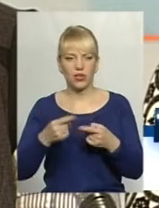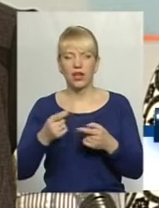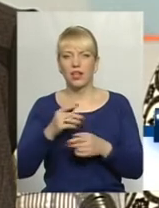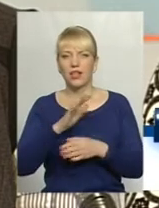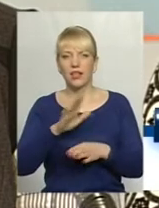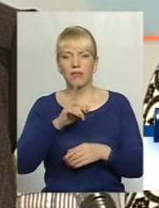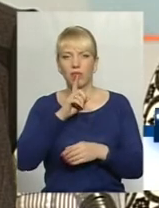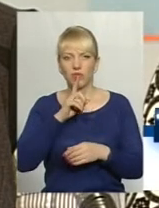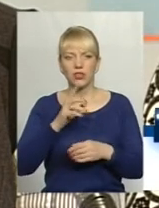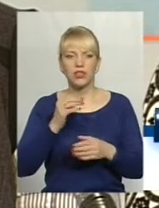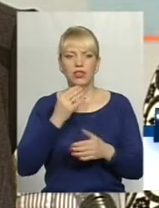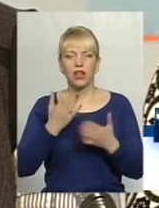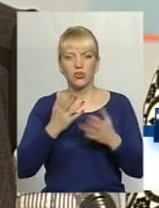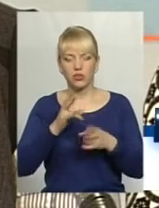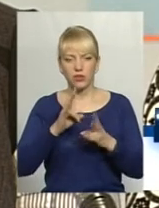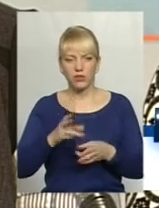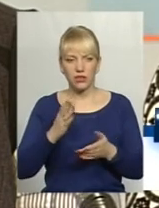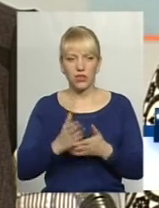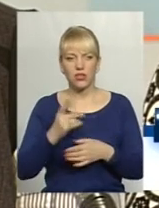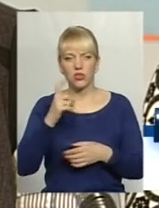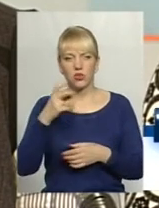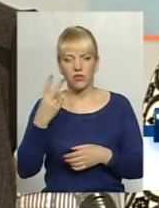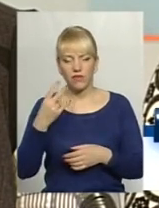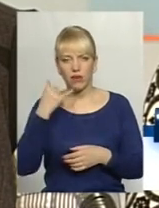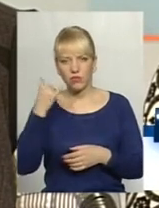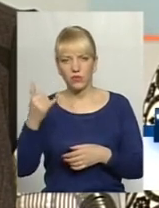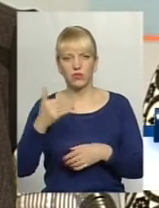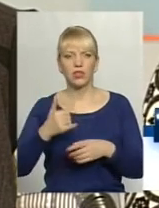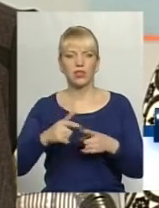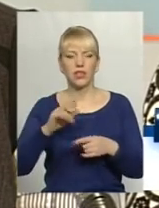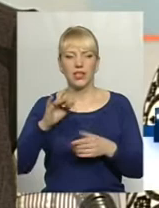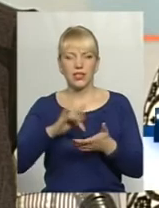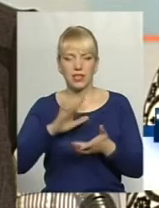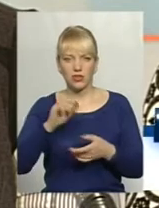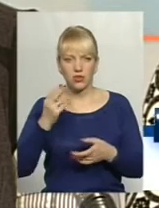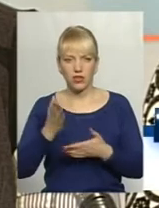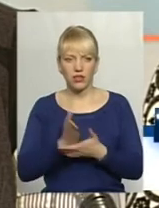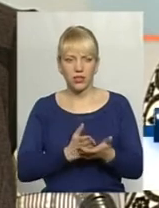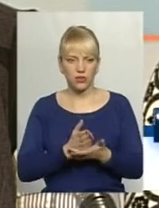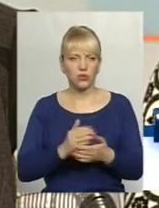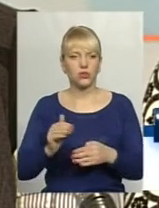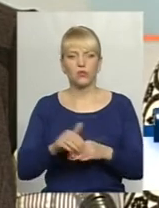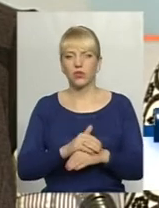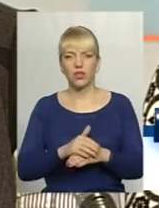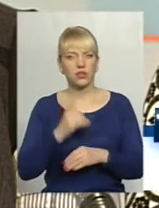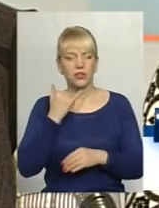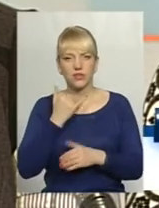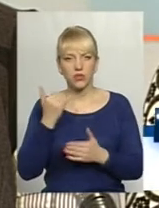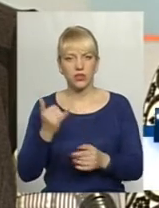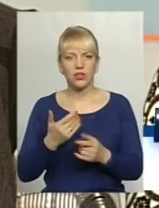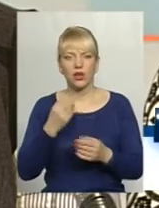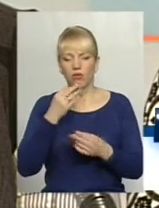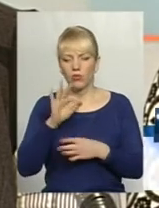потерпаєте від насильства, це 102 поліція. І потім навіть до центрів соціальних служб, якщо потрібно. В будь-якому разі